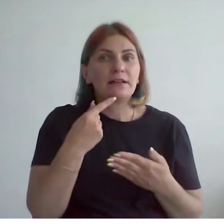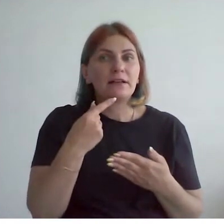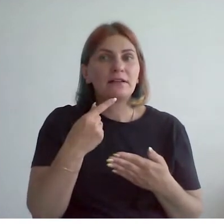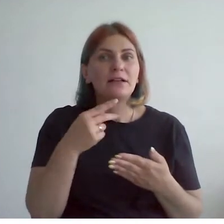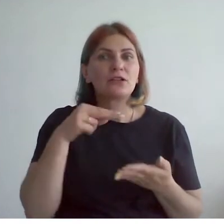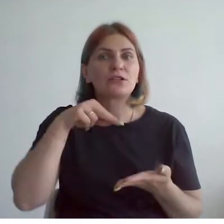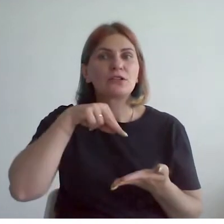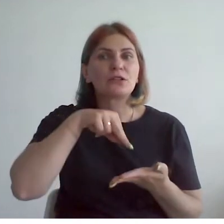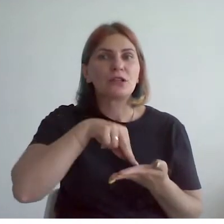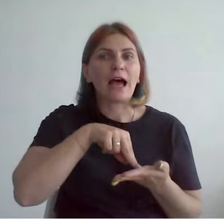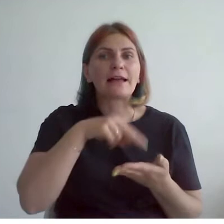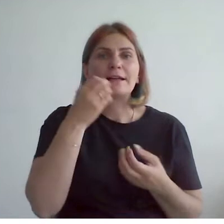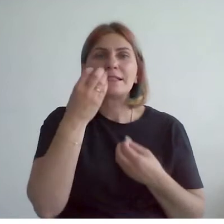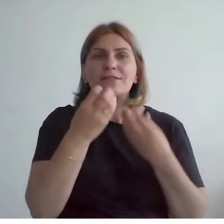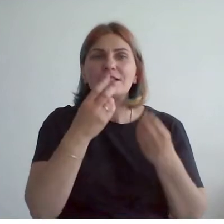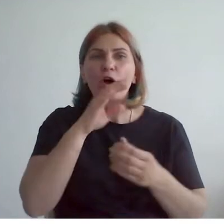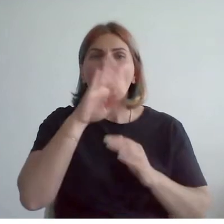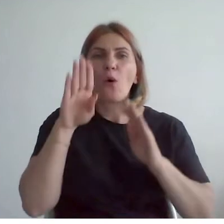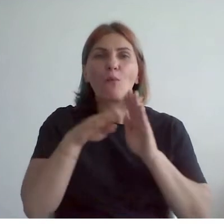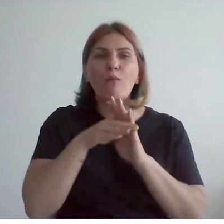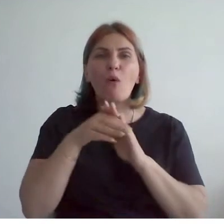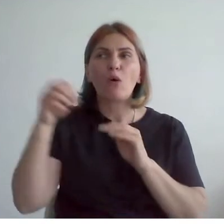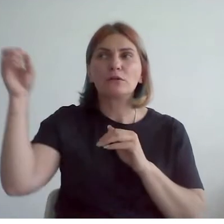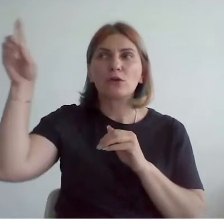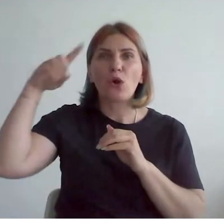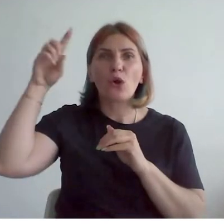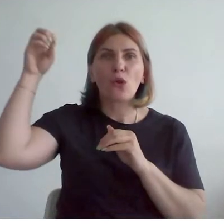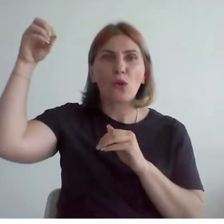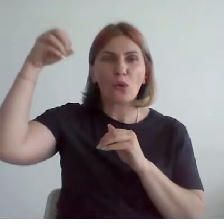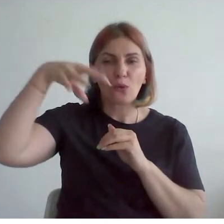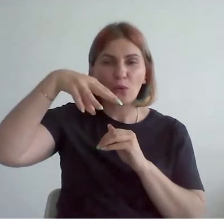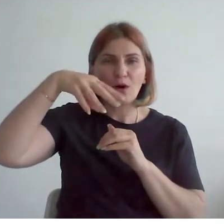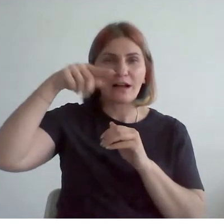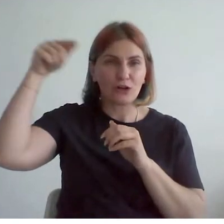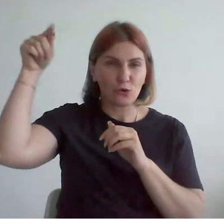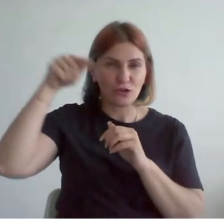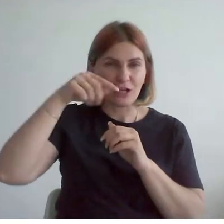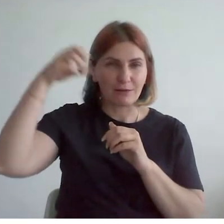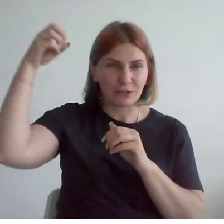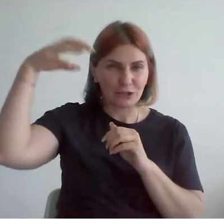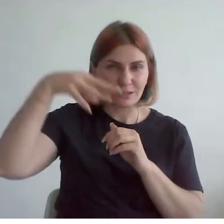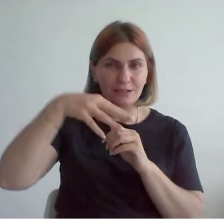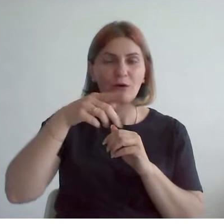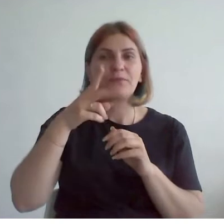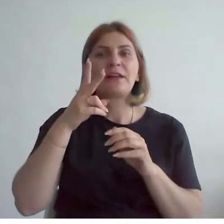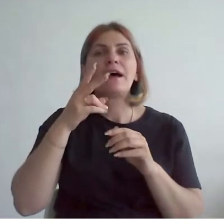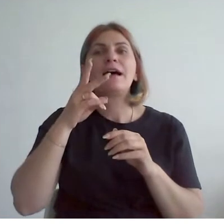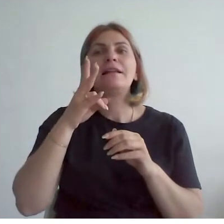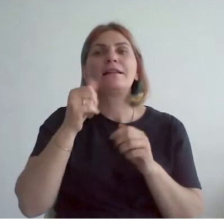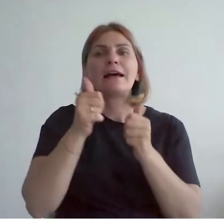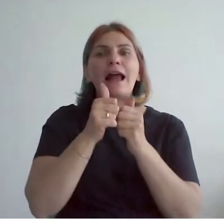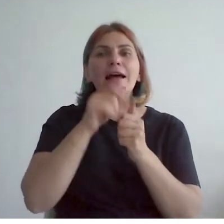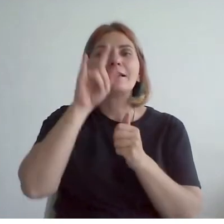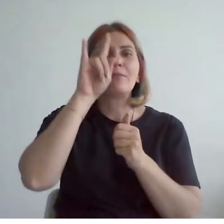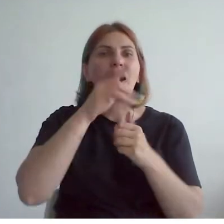стоят цветы под лучами яркого теплого света, который стремится из комнаты на фоне распахнутого окна, за